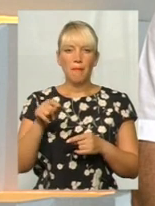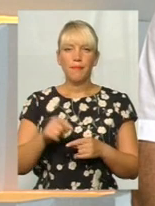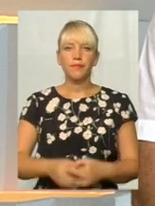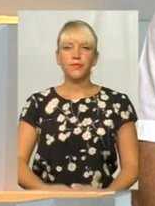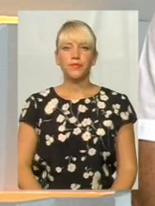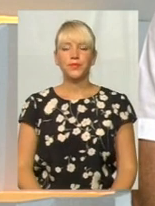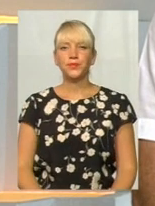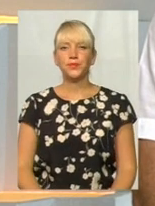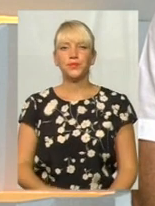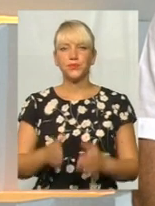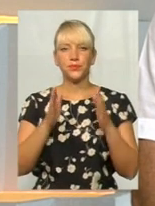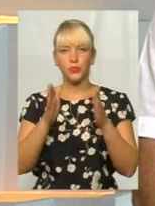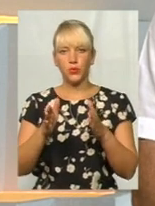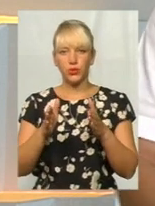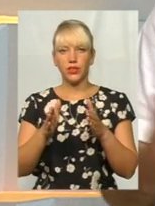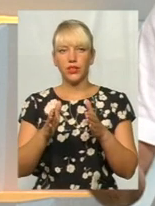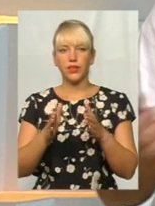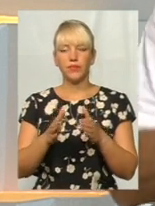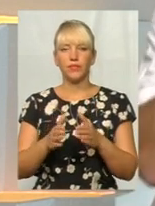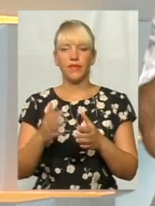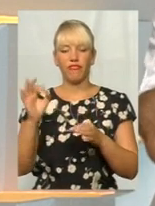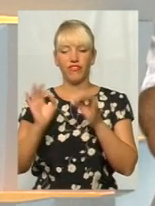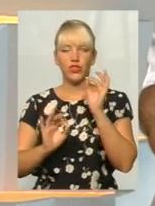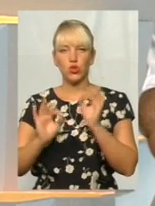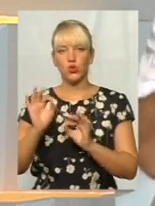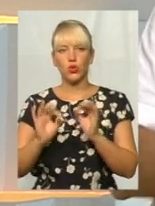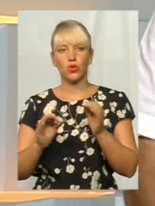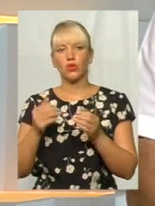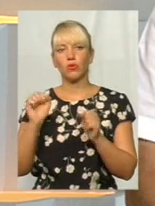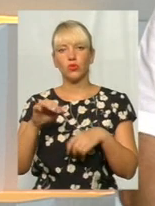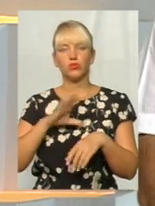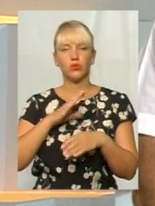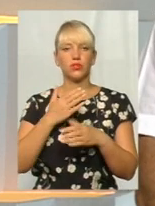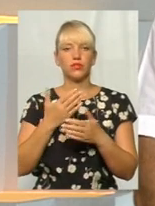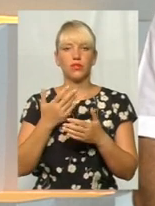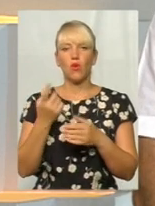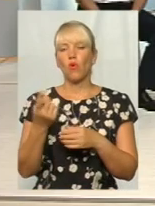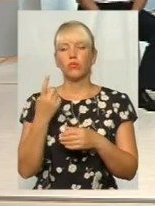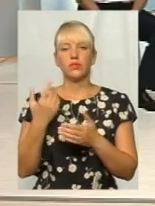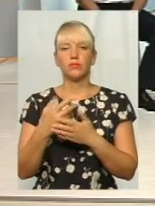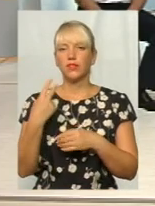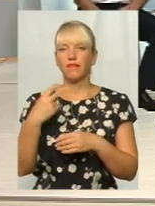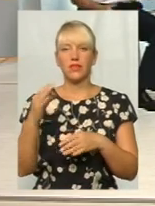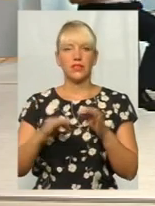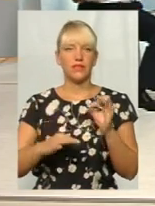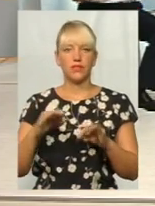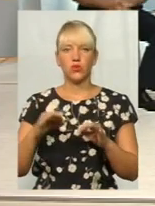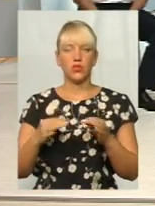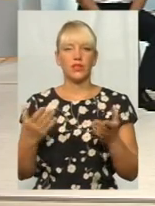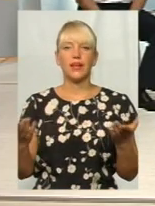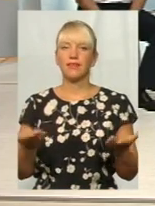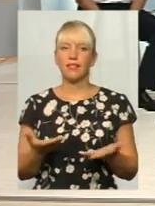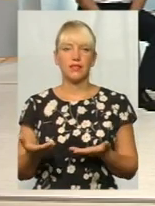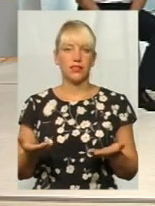певний відсоток, я думаю, десь, можливо, в області більше 20 відсотків, які,